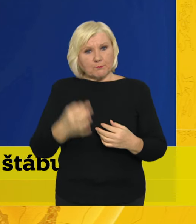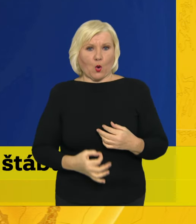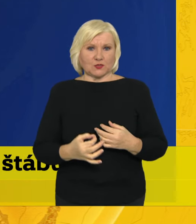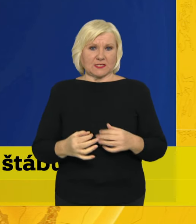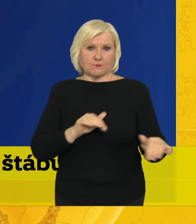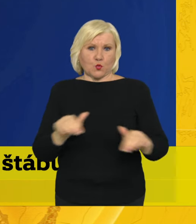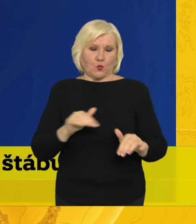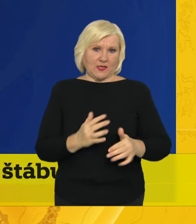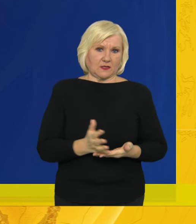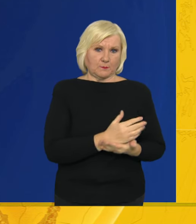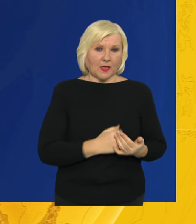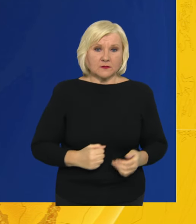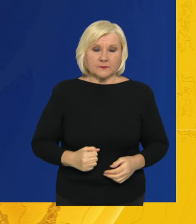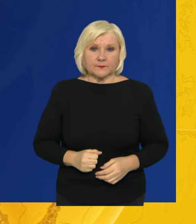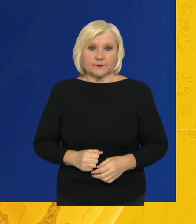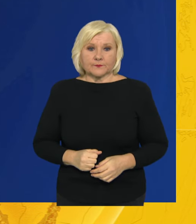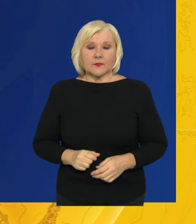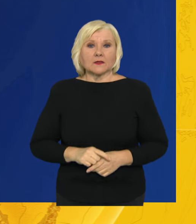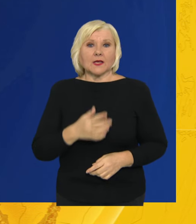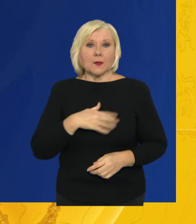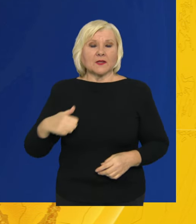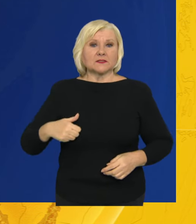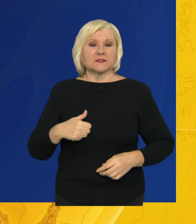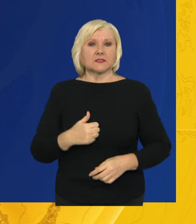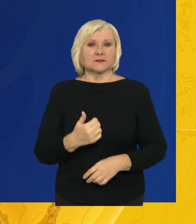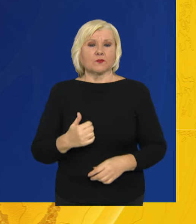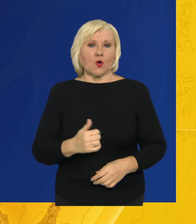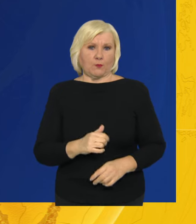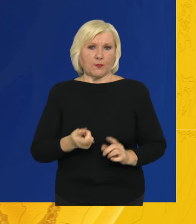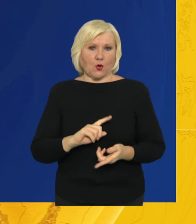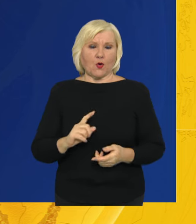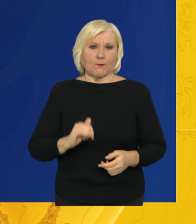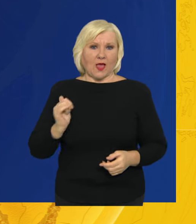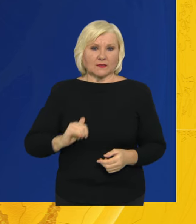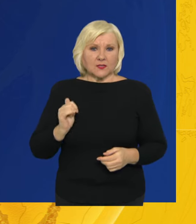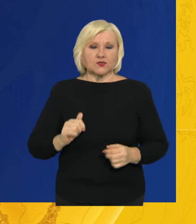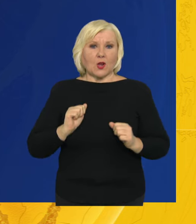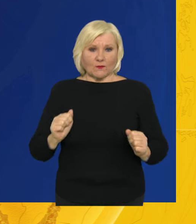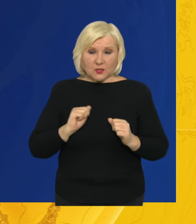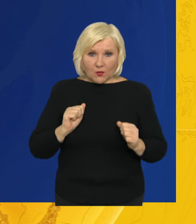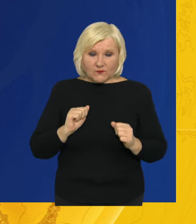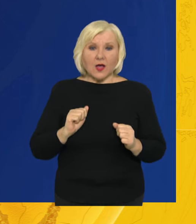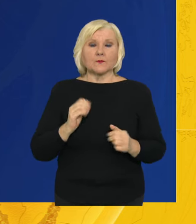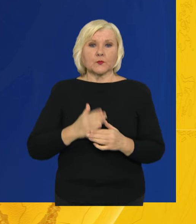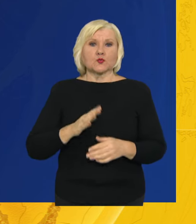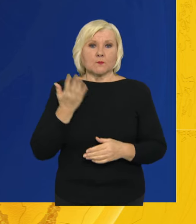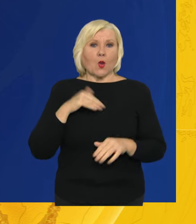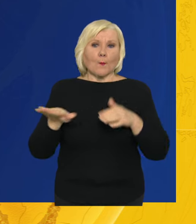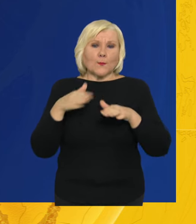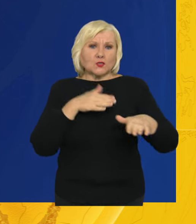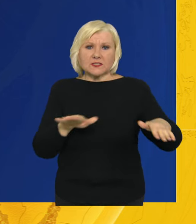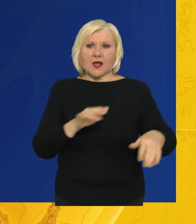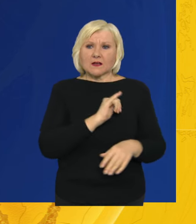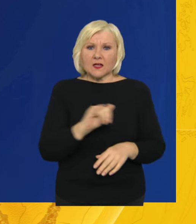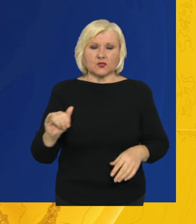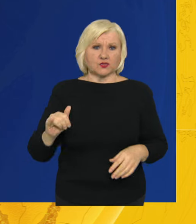A konečně ministerstvo mládeže, školství a tělovýchovy poslali jsme na všechny obce, respektive